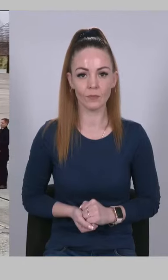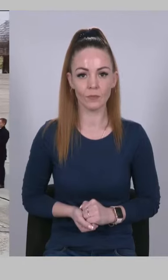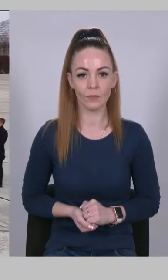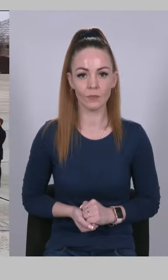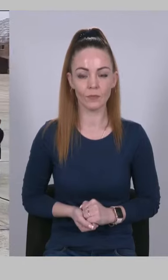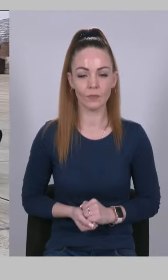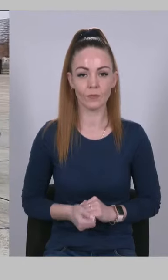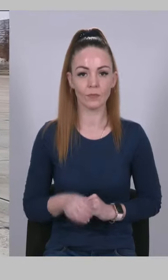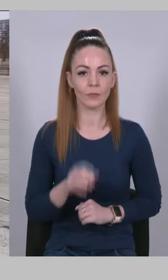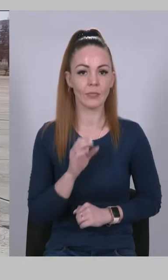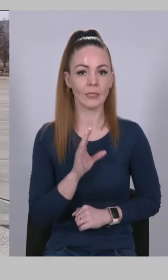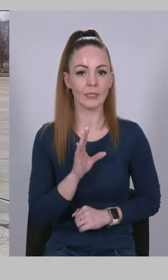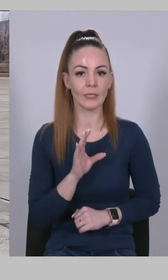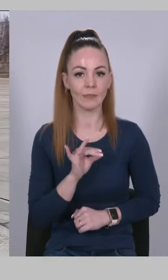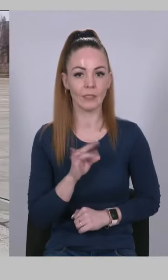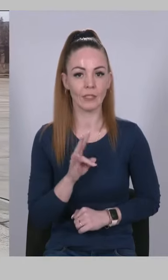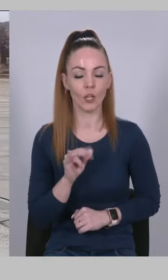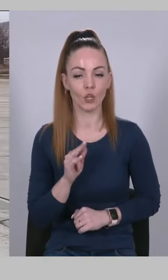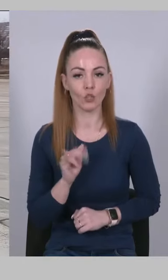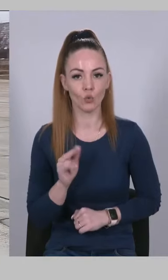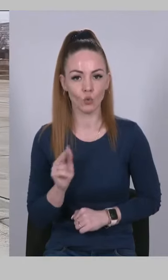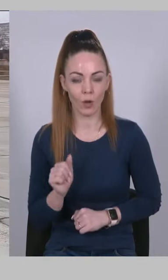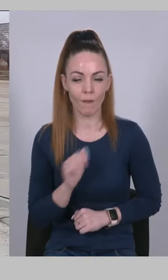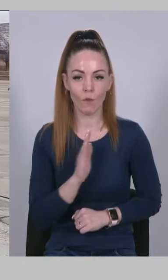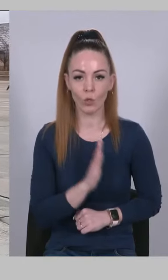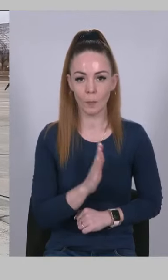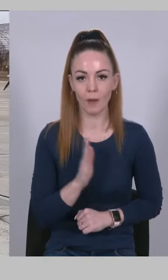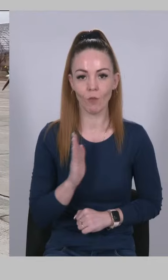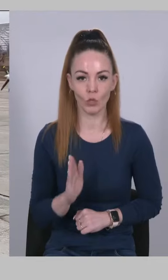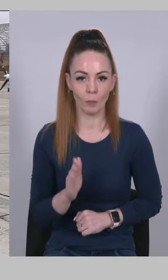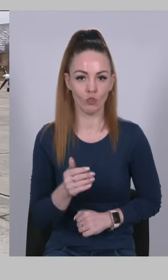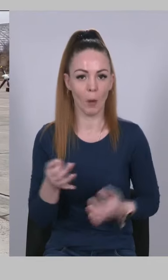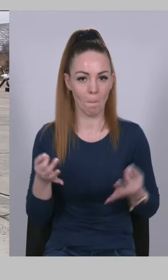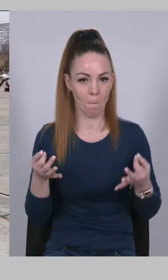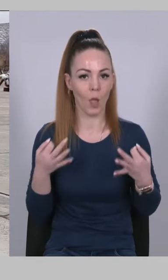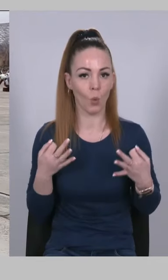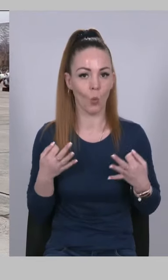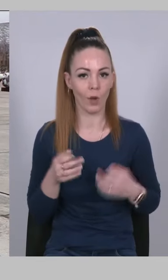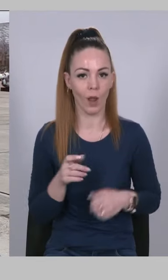Свинарщука Володимира Володимировича, майора.